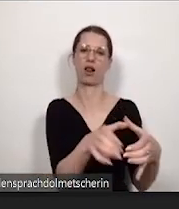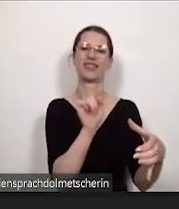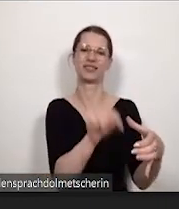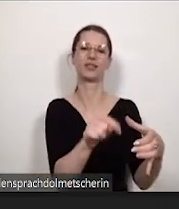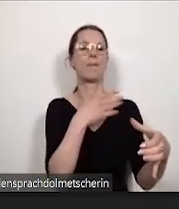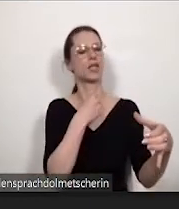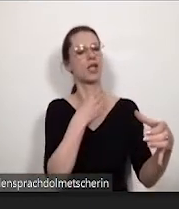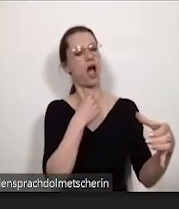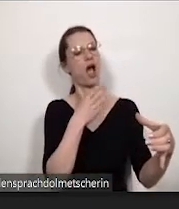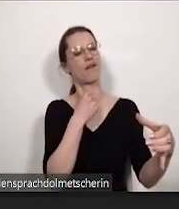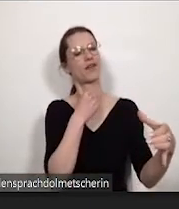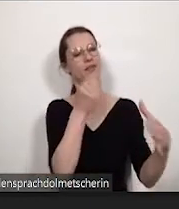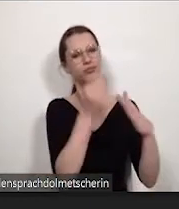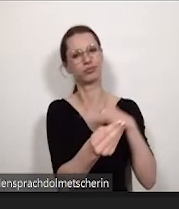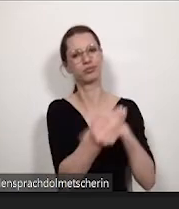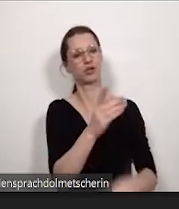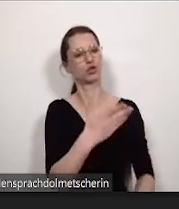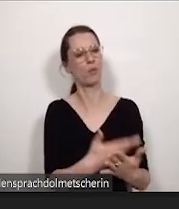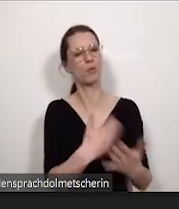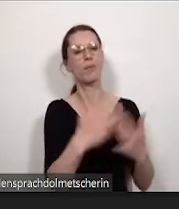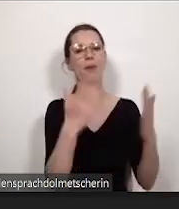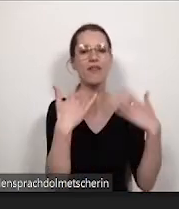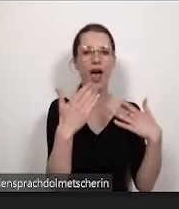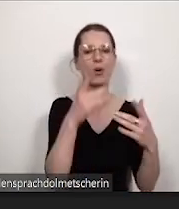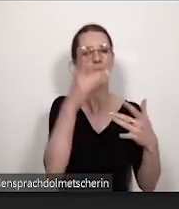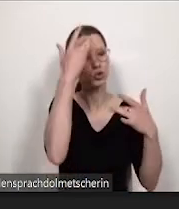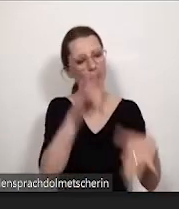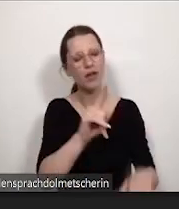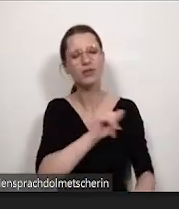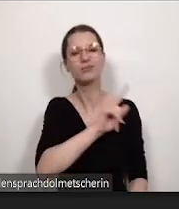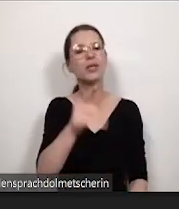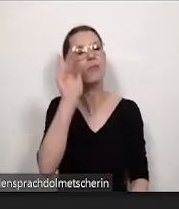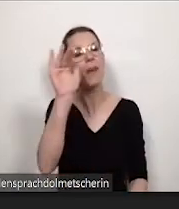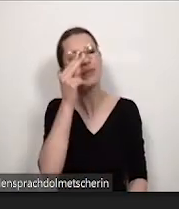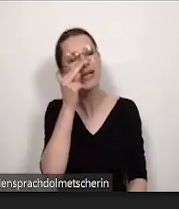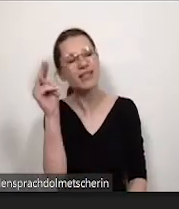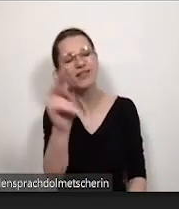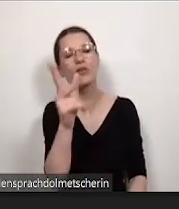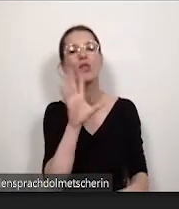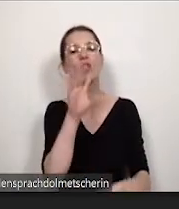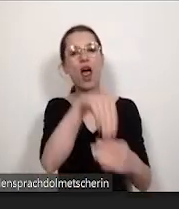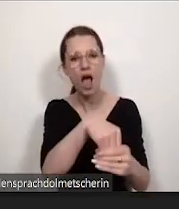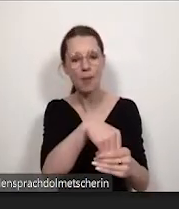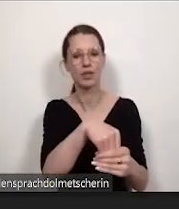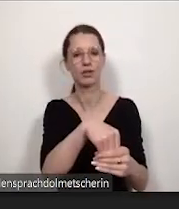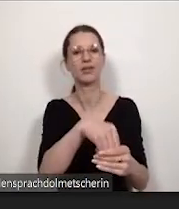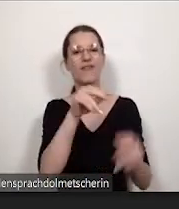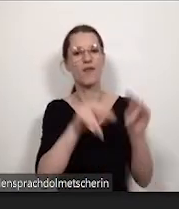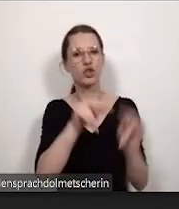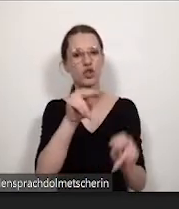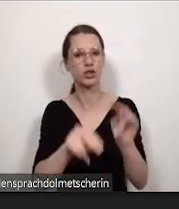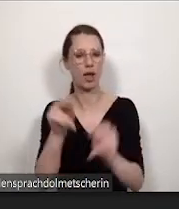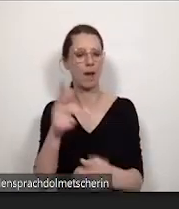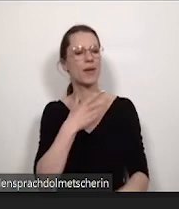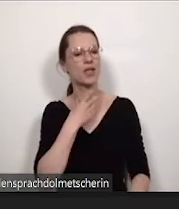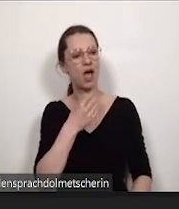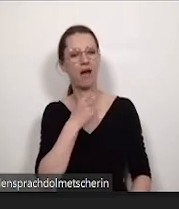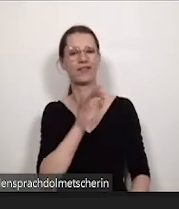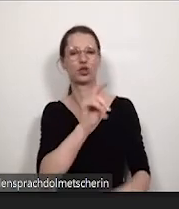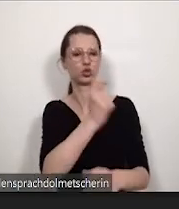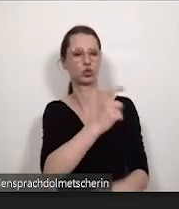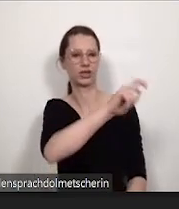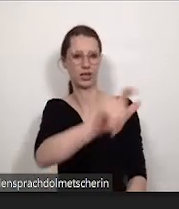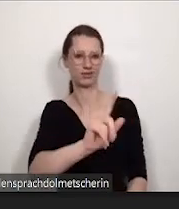eingegangen sind und von Bewerbung und Zulassung bis hin zu Perspektiven und Teilhabe auf verschiedene Bedarfe von Studierenden